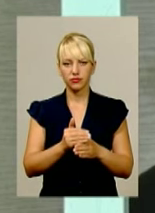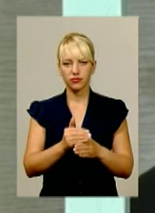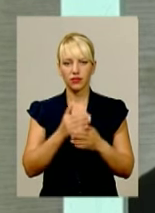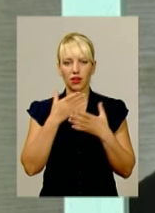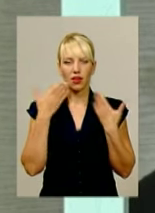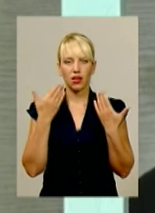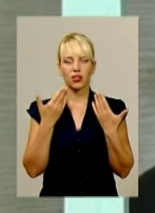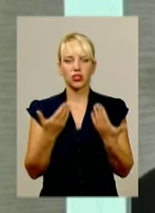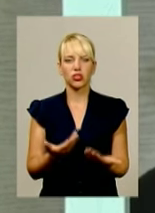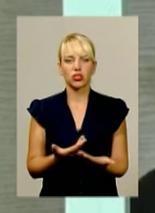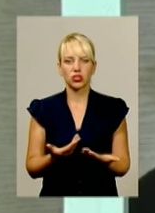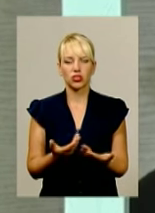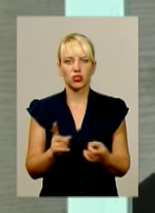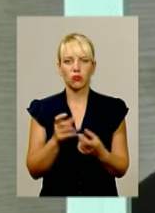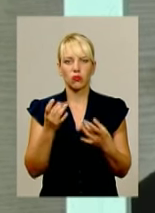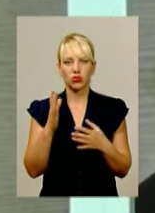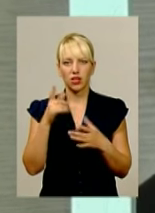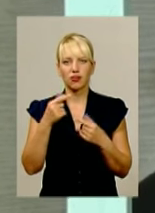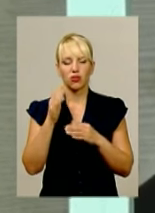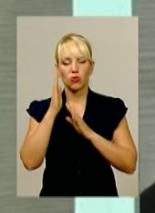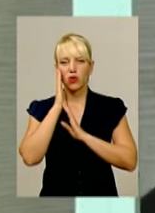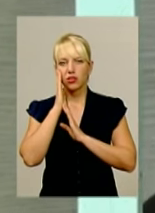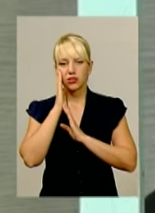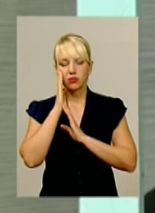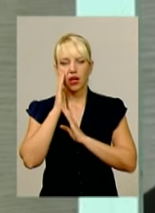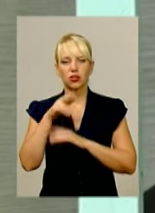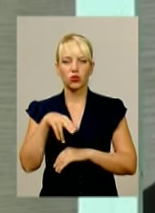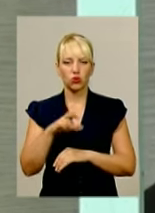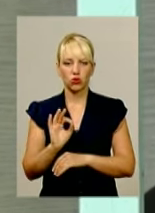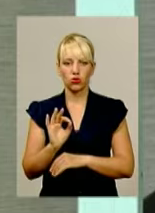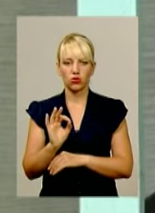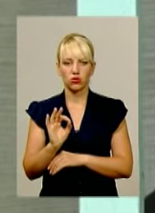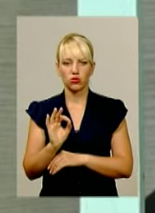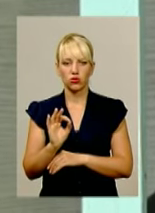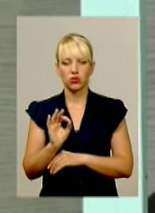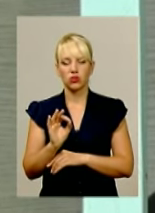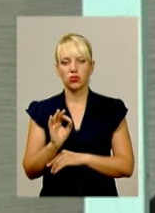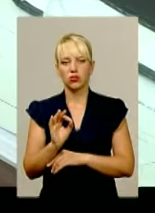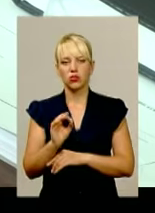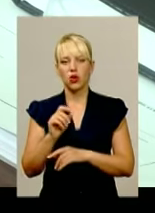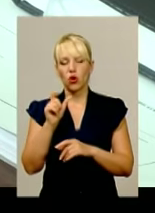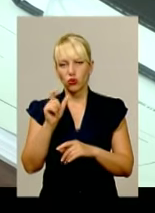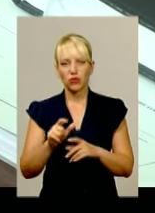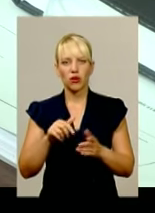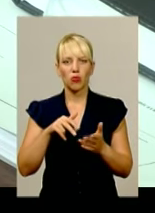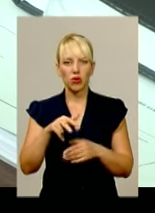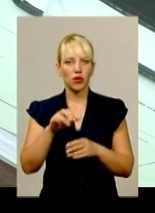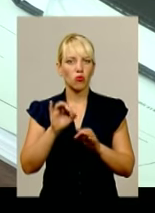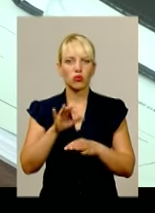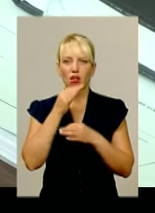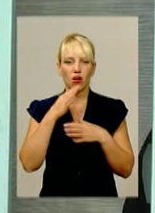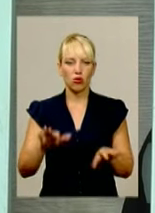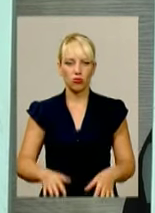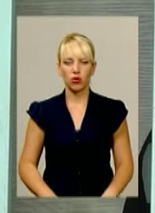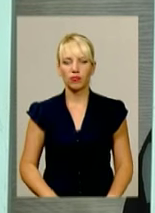щоб нікав переспати. Чоловік внук, ну а тут буде дойти. Отож, після поранення